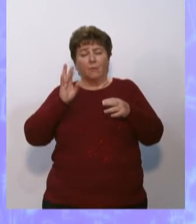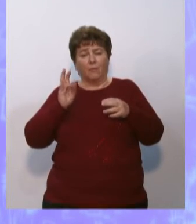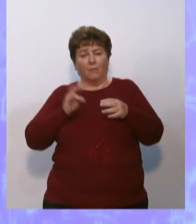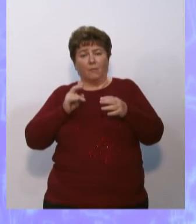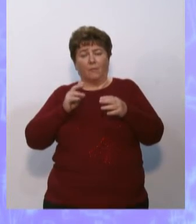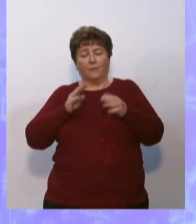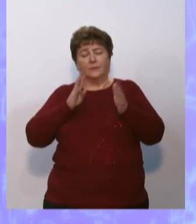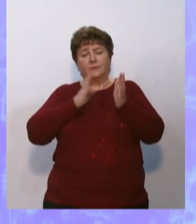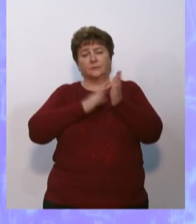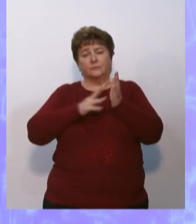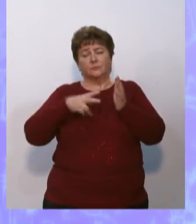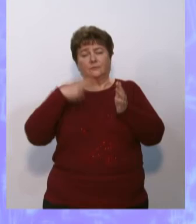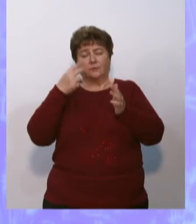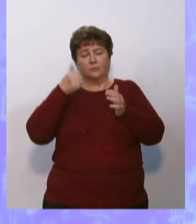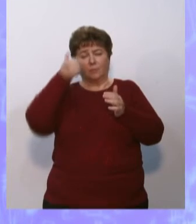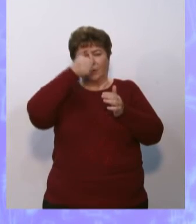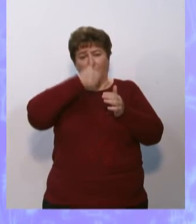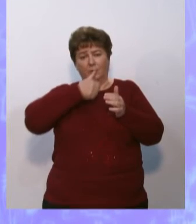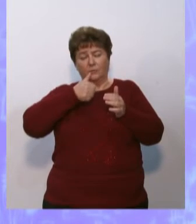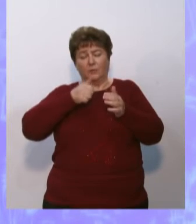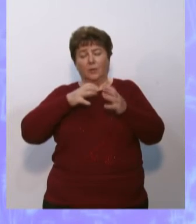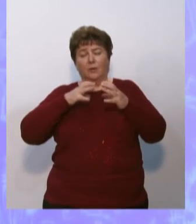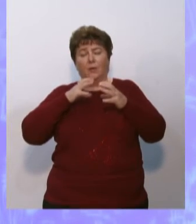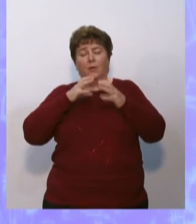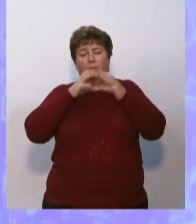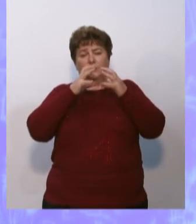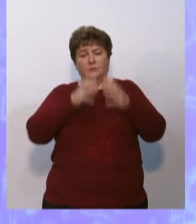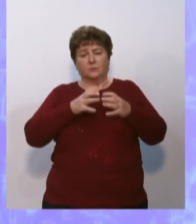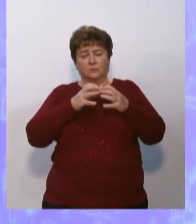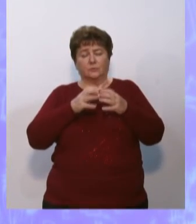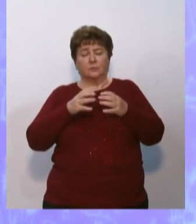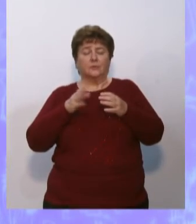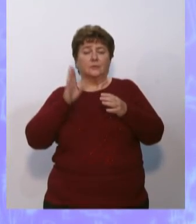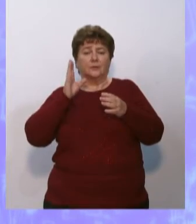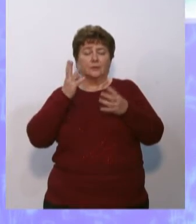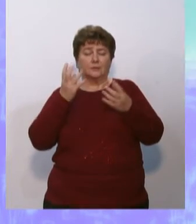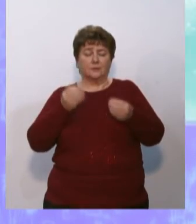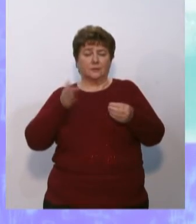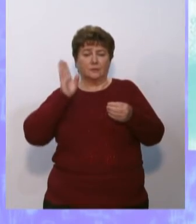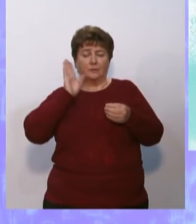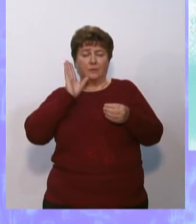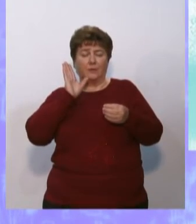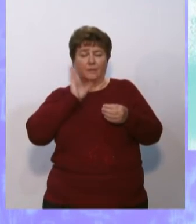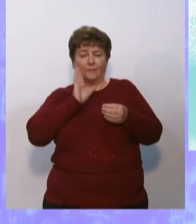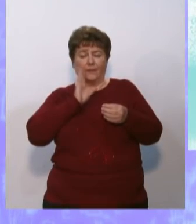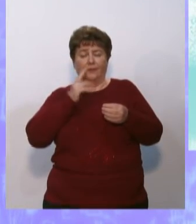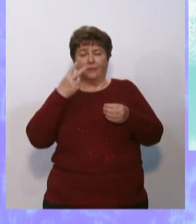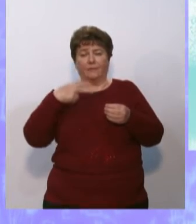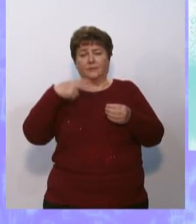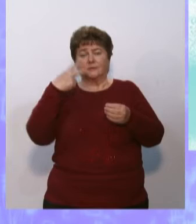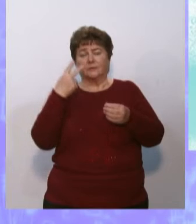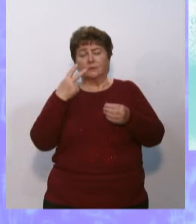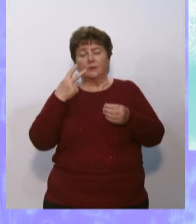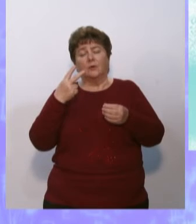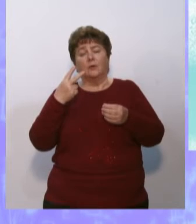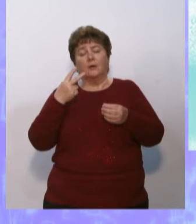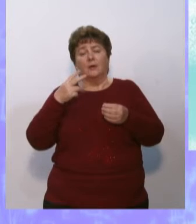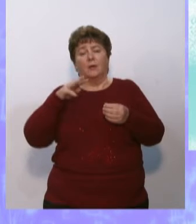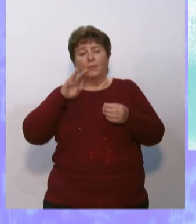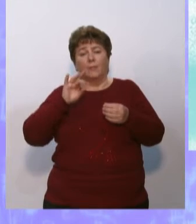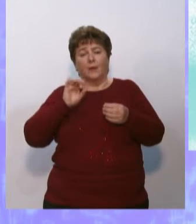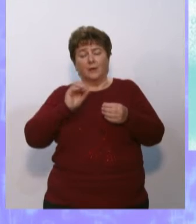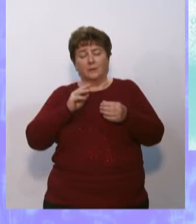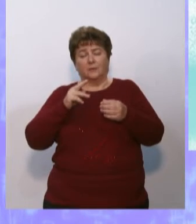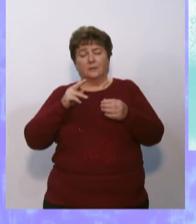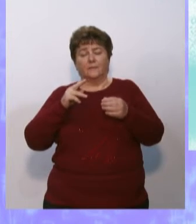1992 году Международный день воды. 22 марта Всемирный день